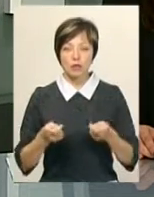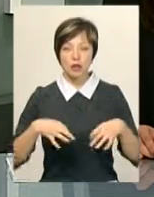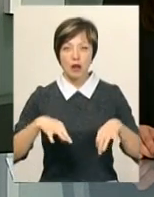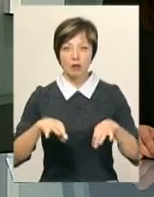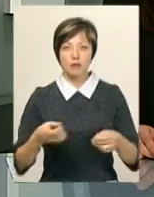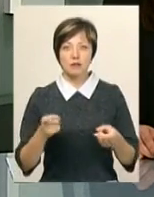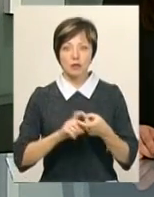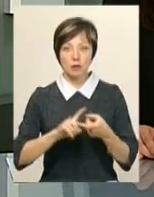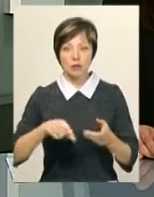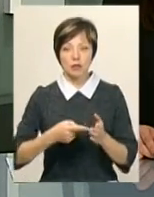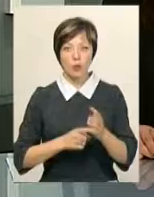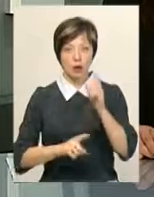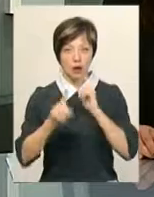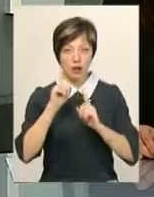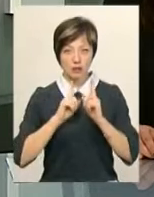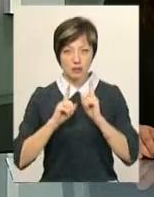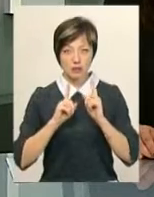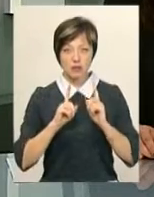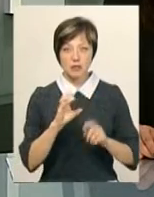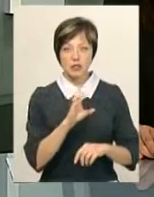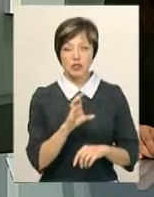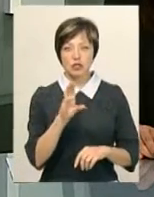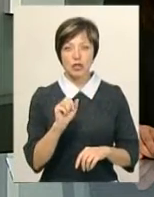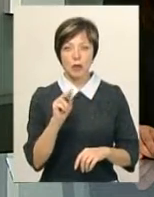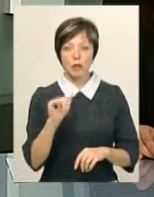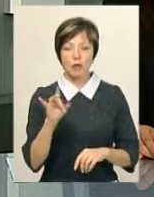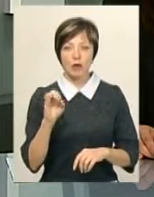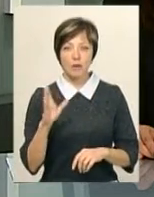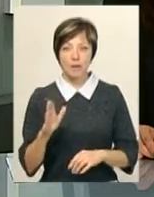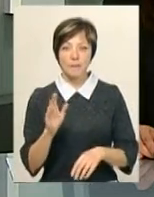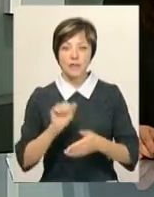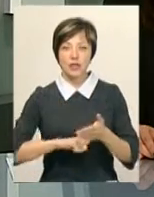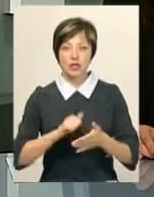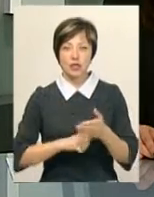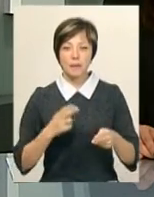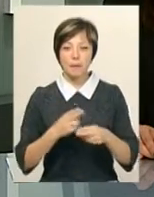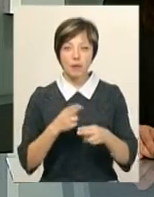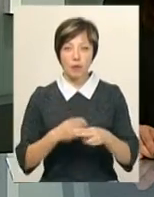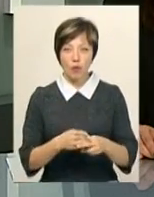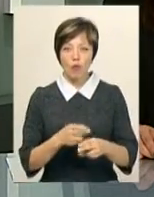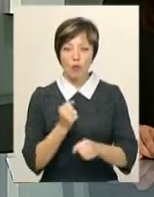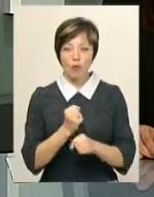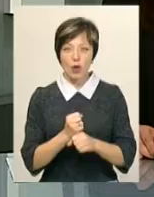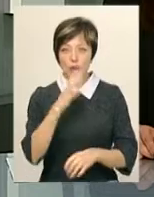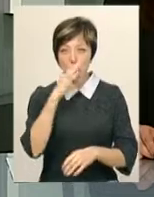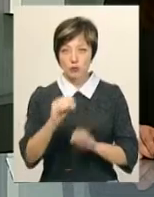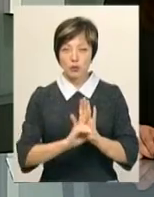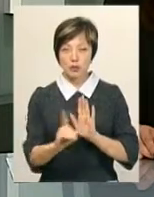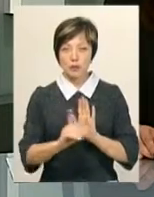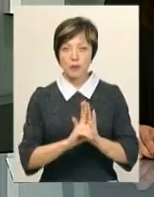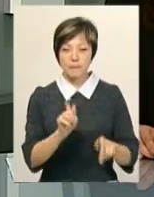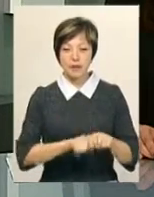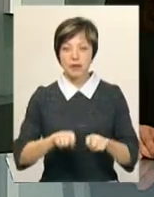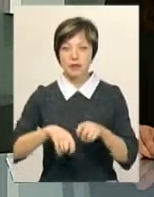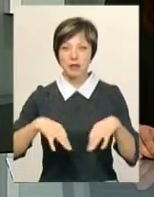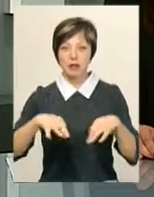транспорту та зв'язку Хмельницької міської ради Сергія Шепорєва, причиною перебоїв в роботі маршрутних таксі стали перевірки